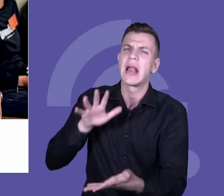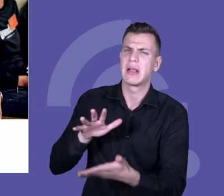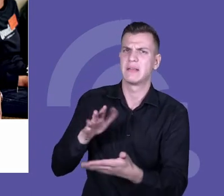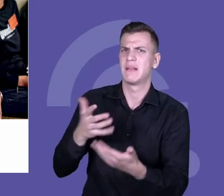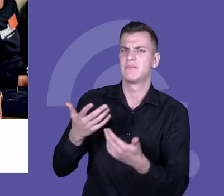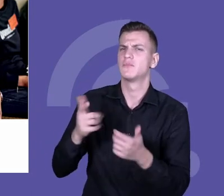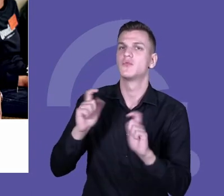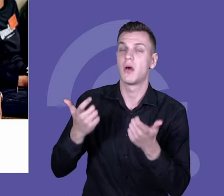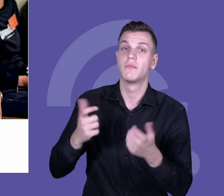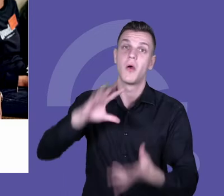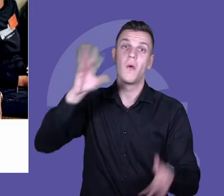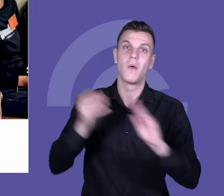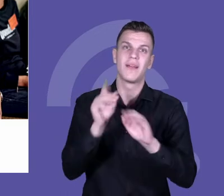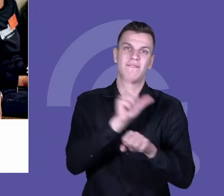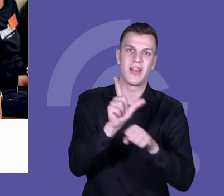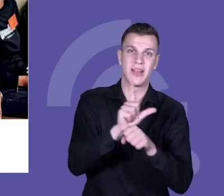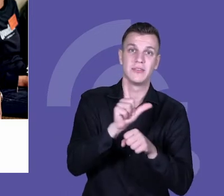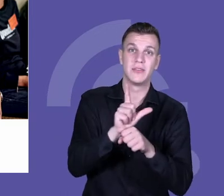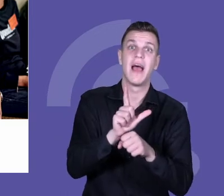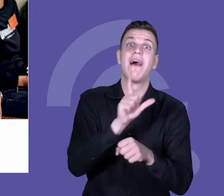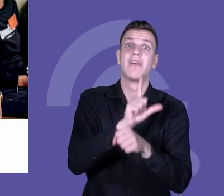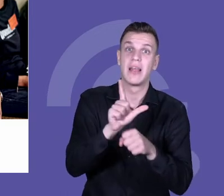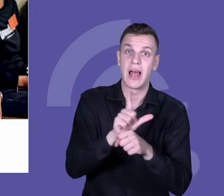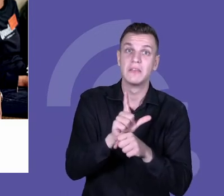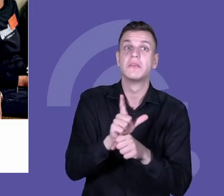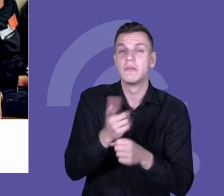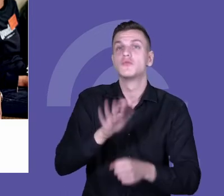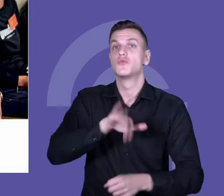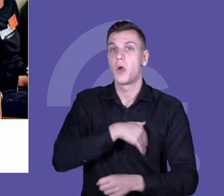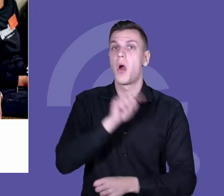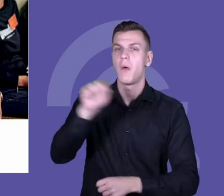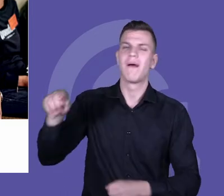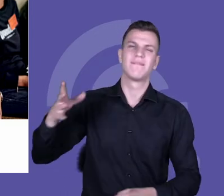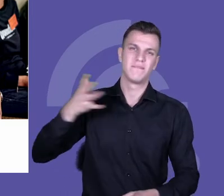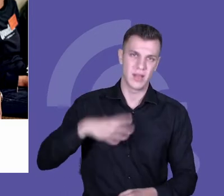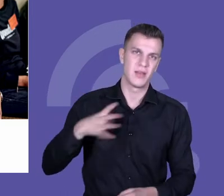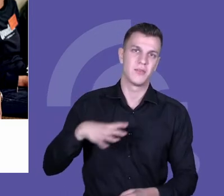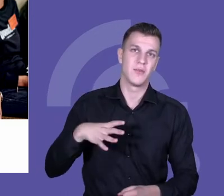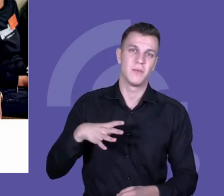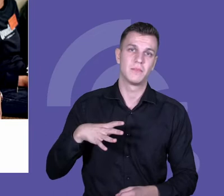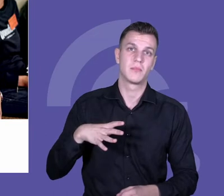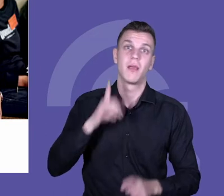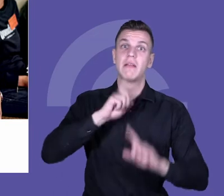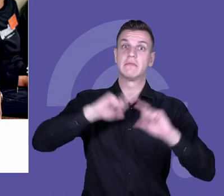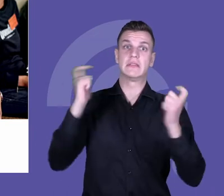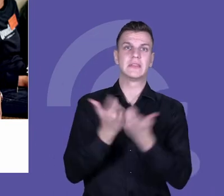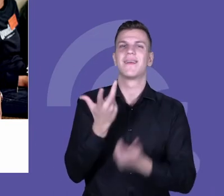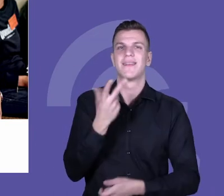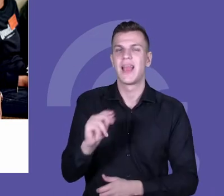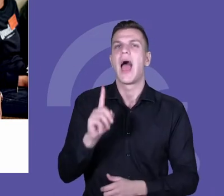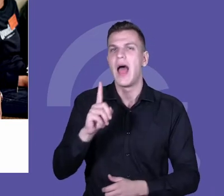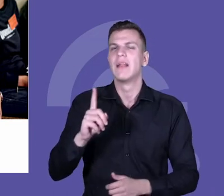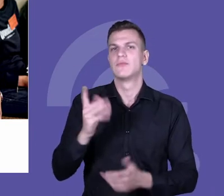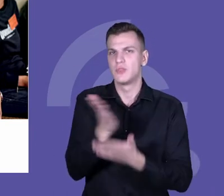które dobrze byłoby, żeby w szkole zaistniały w pewnym stopniu, żeby możliwe było kształcenie kompetencji